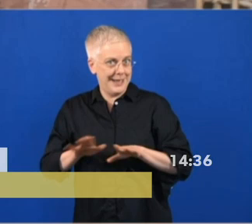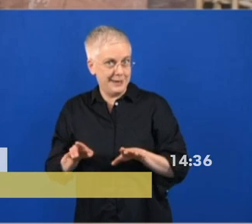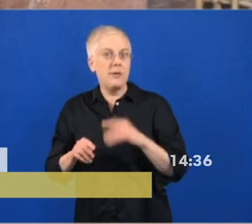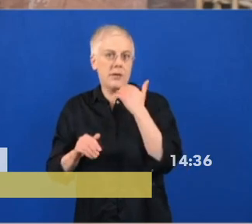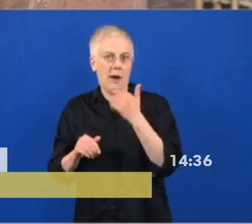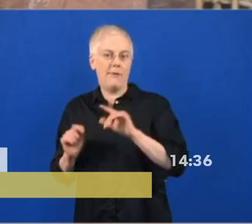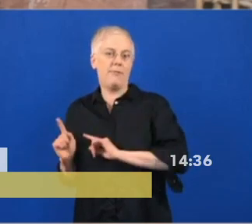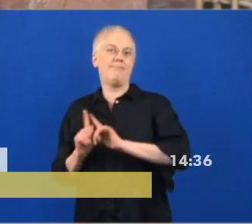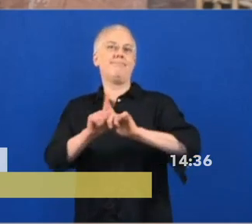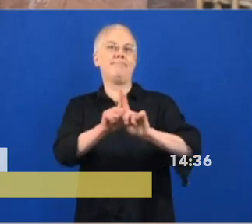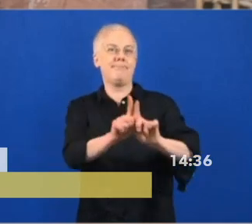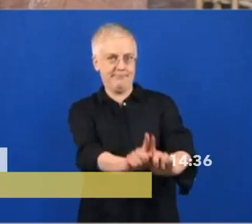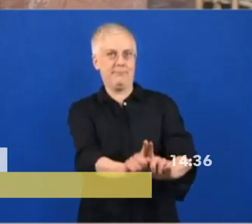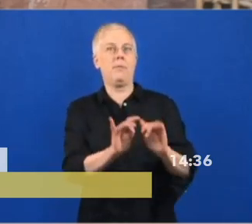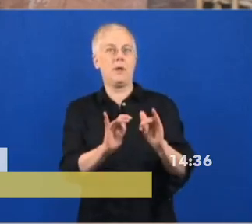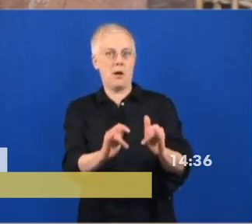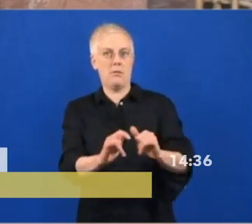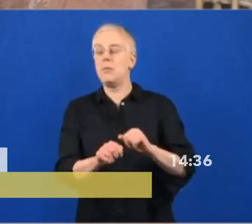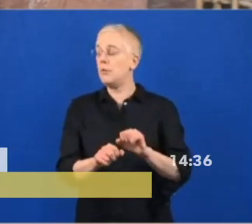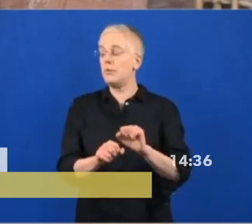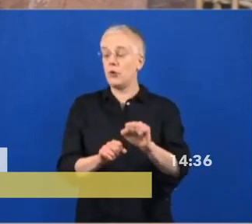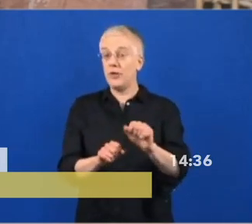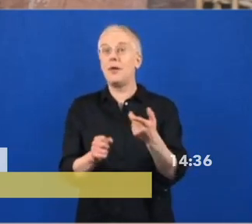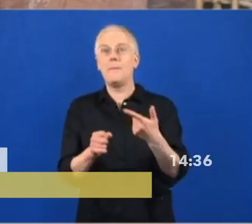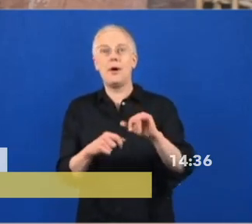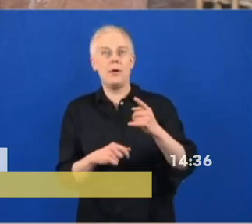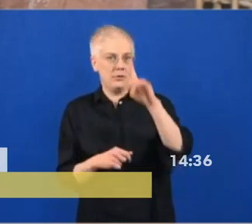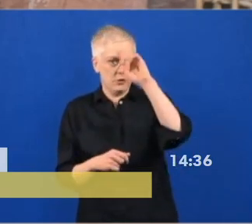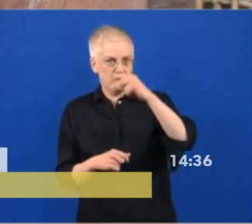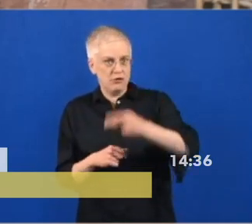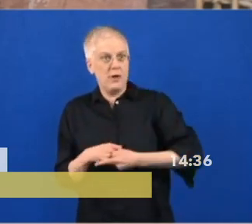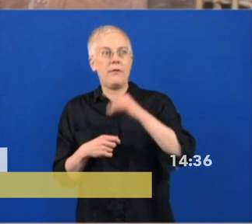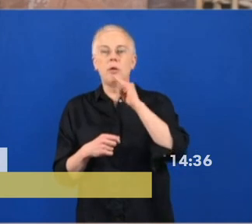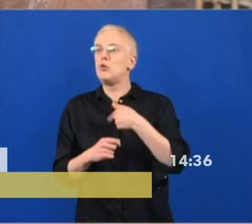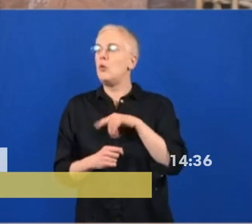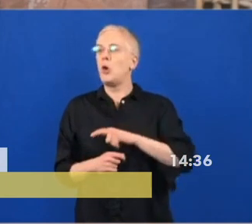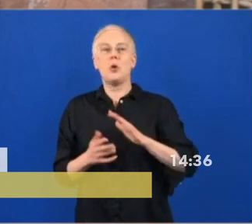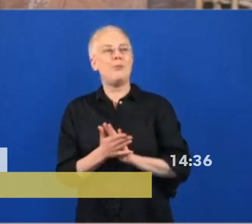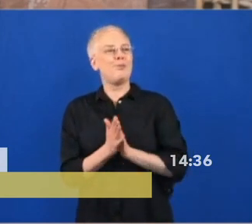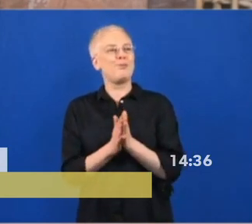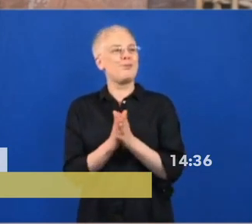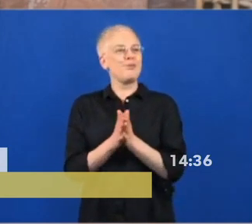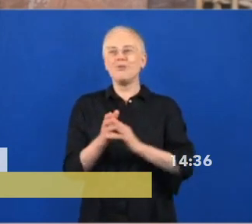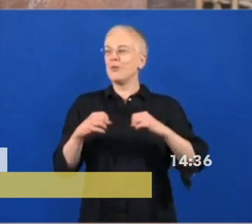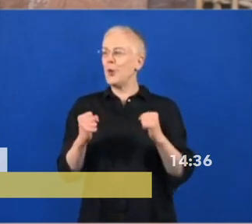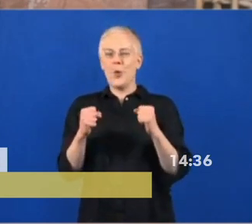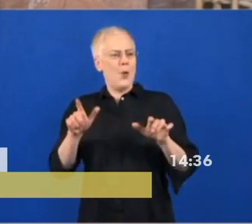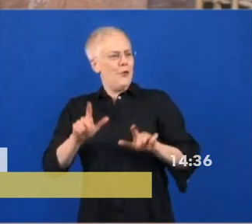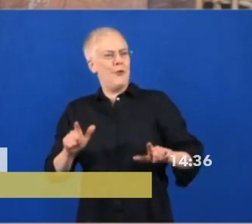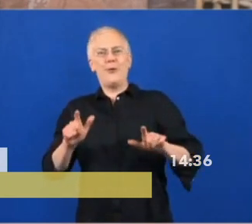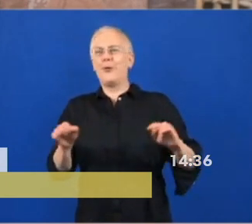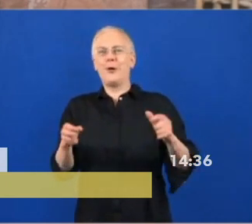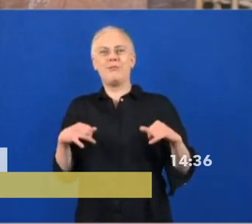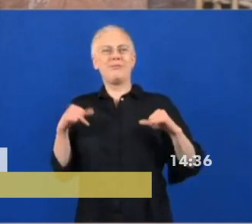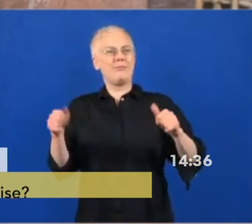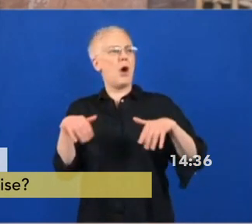zugleich ist vereinbart worden, dass wir eben überregionale touristische Ausflüge vermeiden wollen in